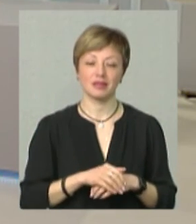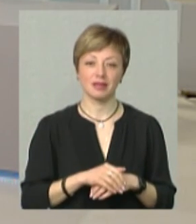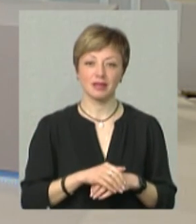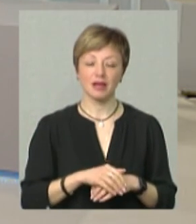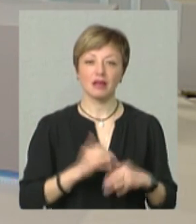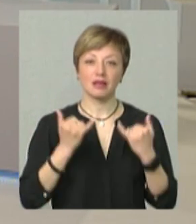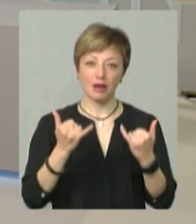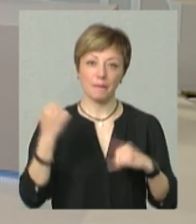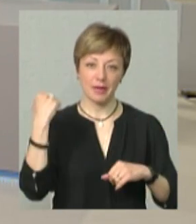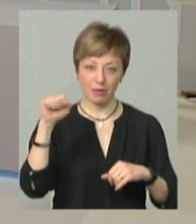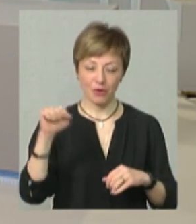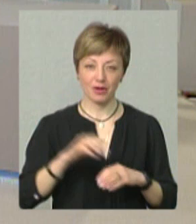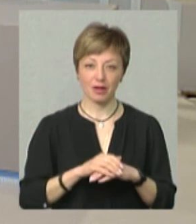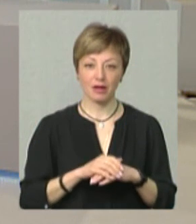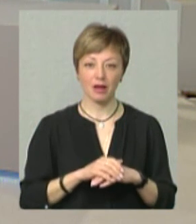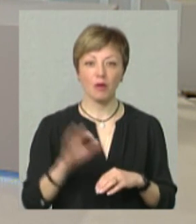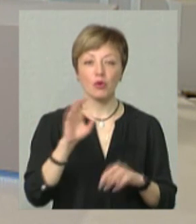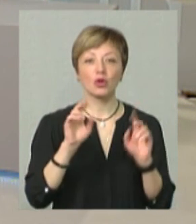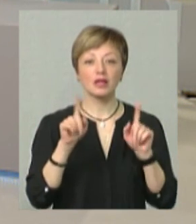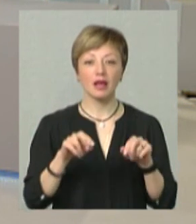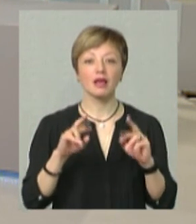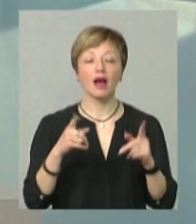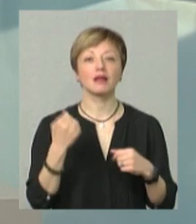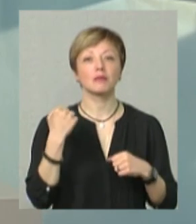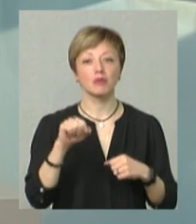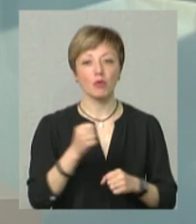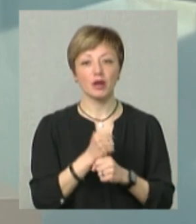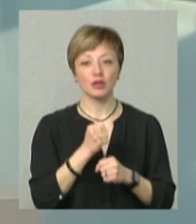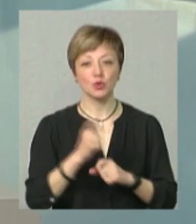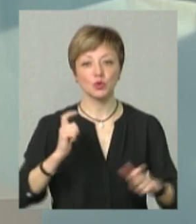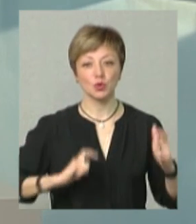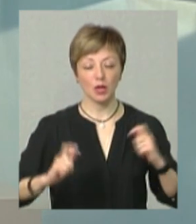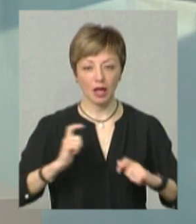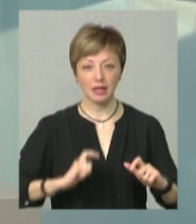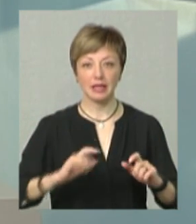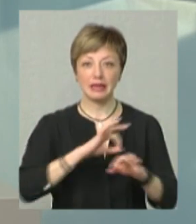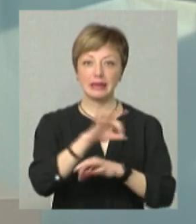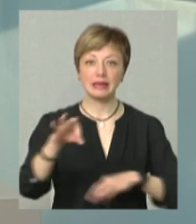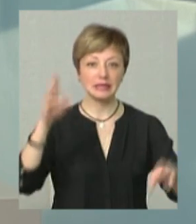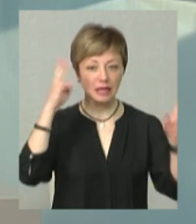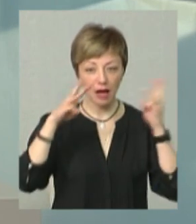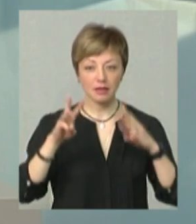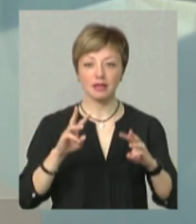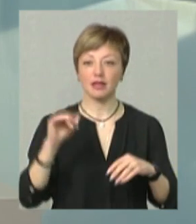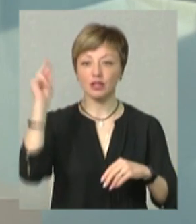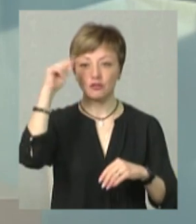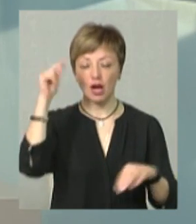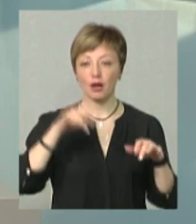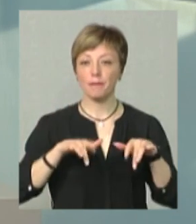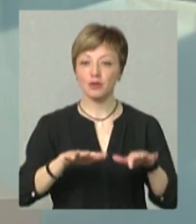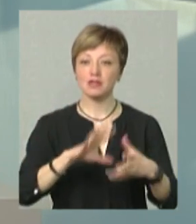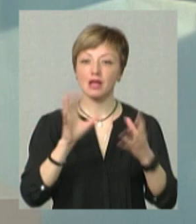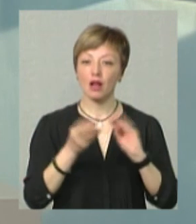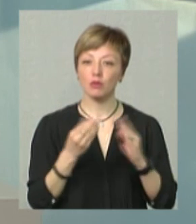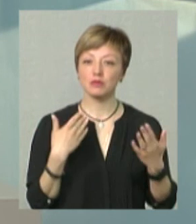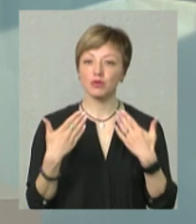працювати на перемогу. Про те, як на перемогу працюють студенти-дизайнери, та навчальний процес загалом